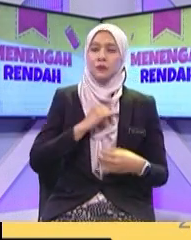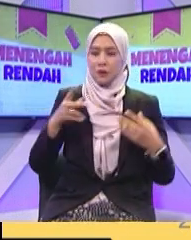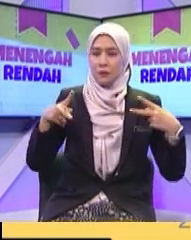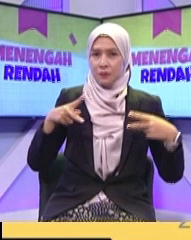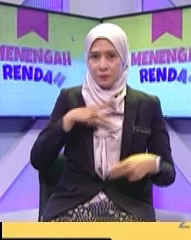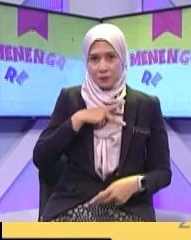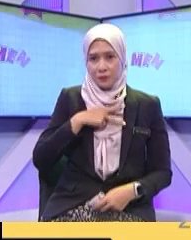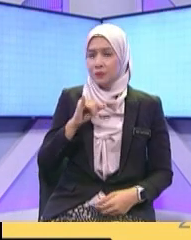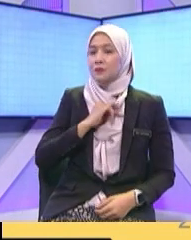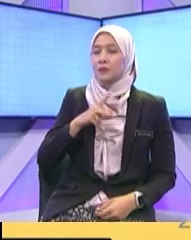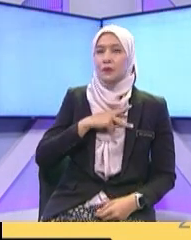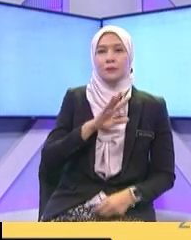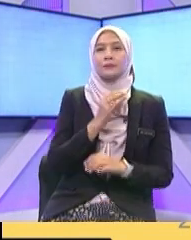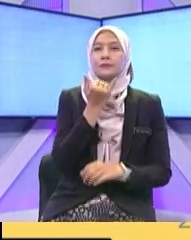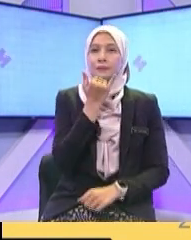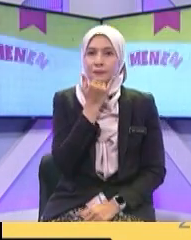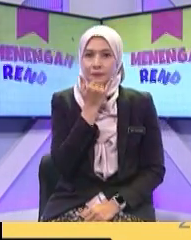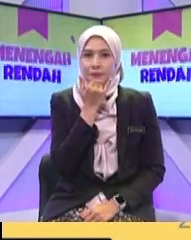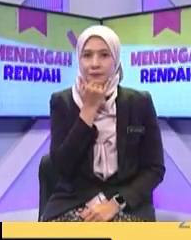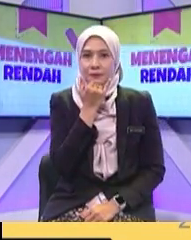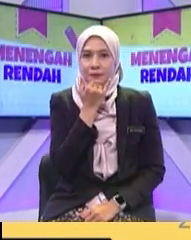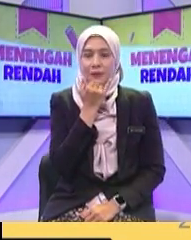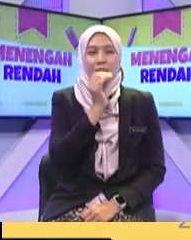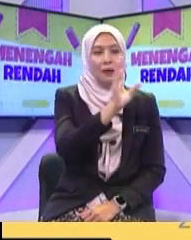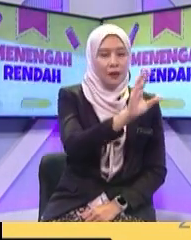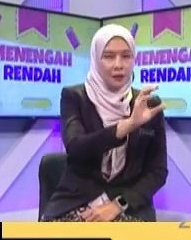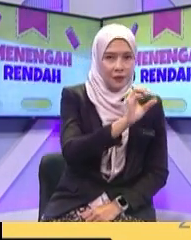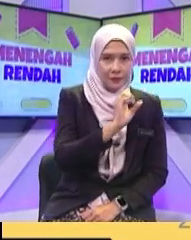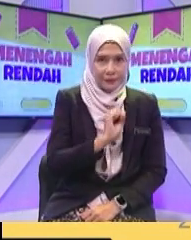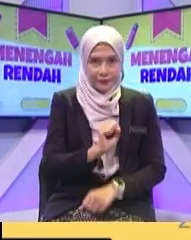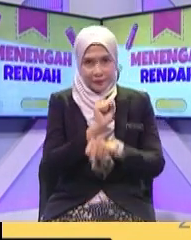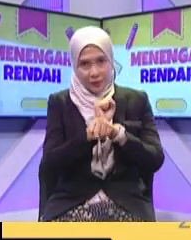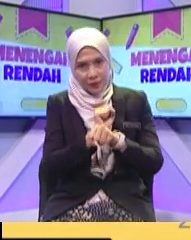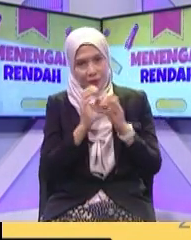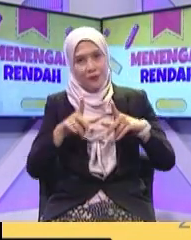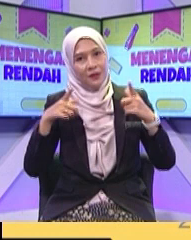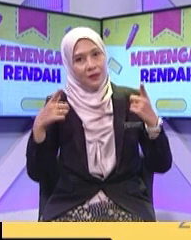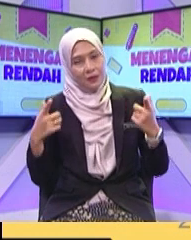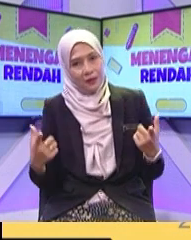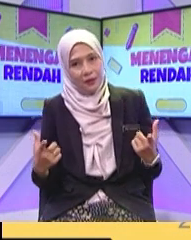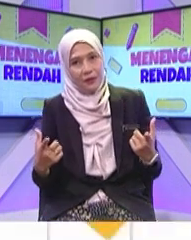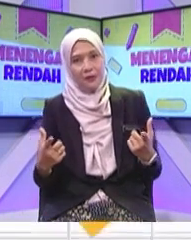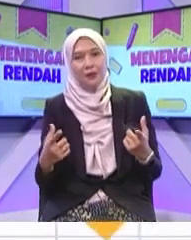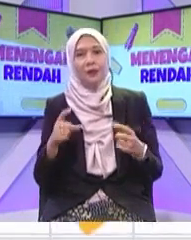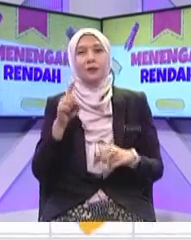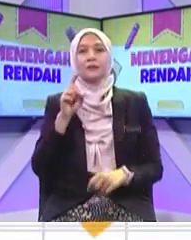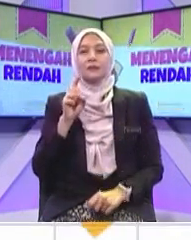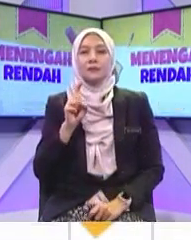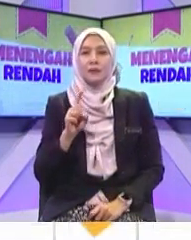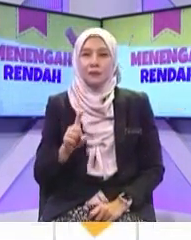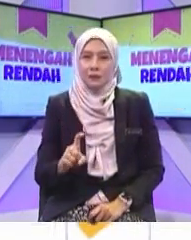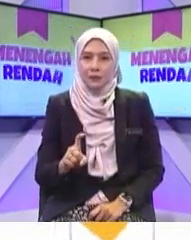yang sangat-sangat tidak elok murid-murid di rumah murid-murid di studio kita Khalif dan Fahim elakkan perkara ini jangan